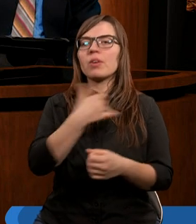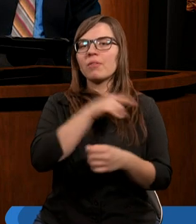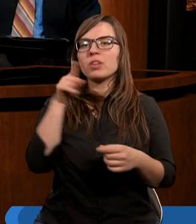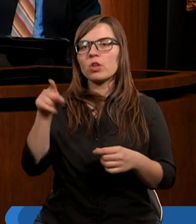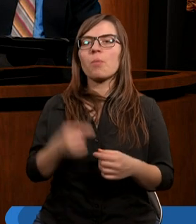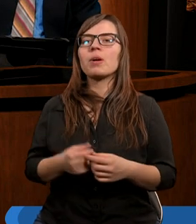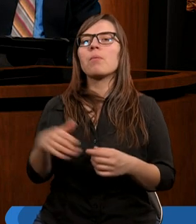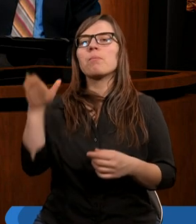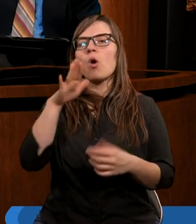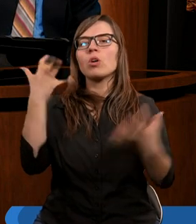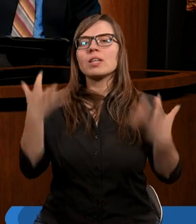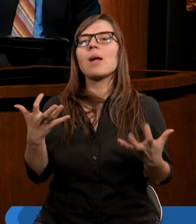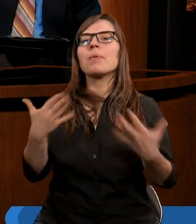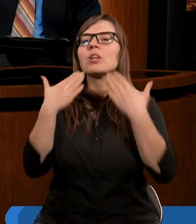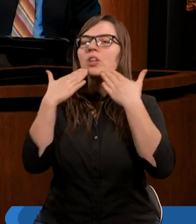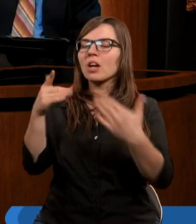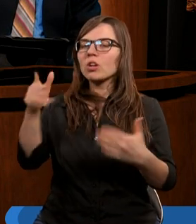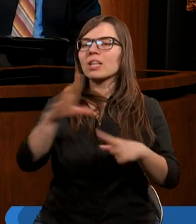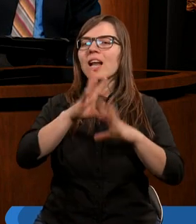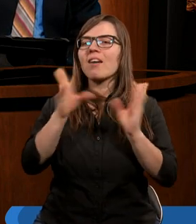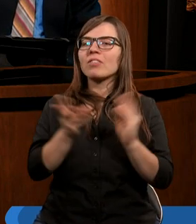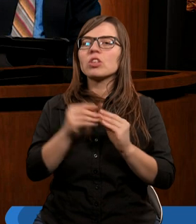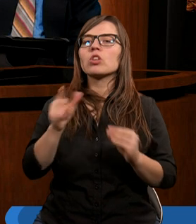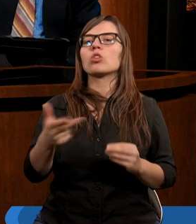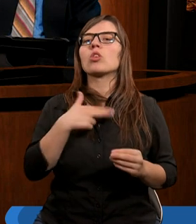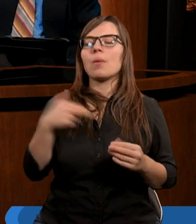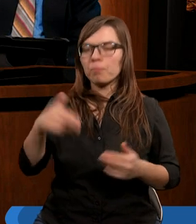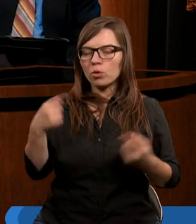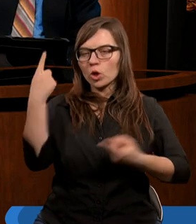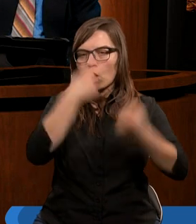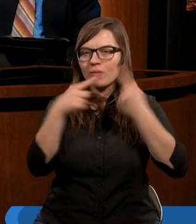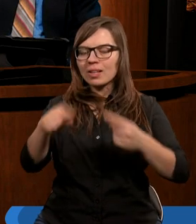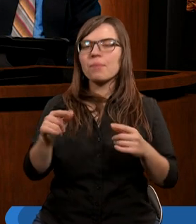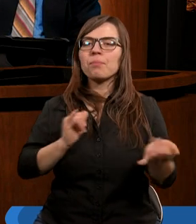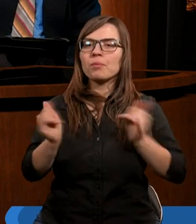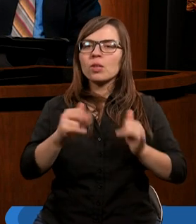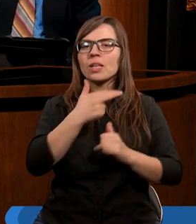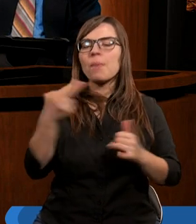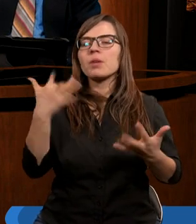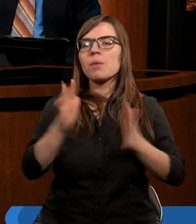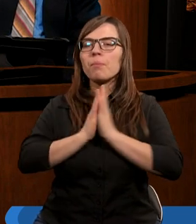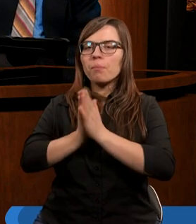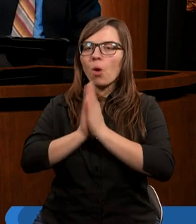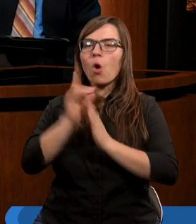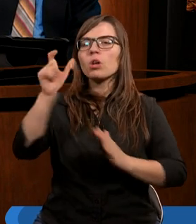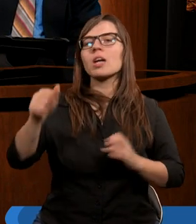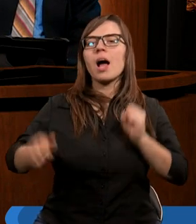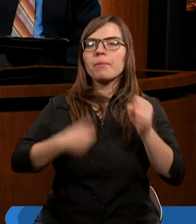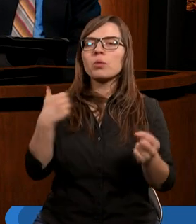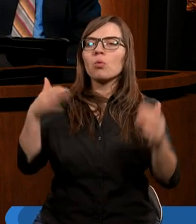Ciebie. Boże, chcemy dziękować Ci za te prawdy, jakie dzisiaj mogliśmy rozważać. Chcemy Ciebie prosić, żebyśmy